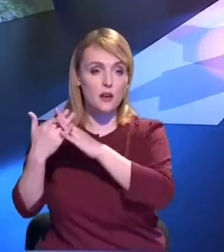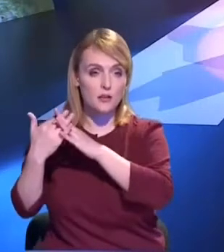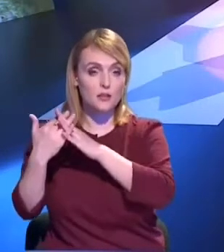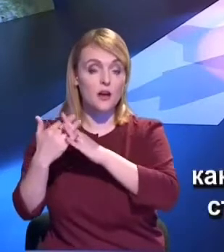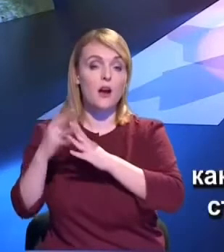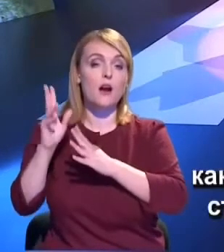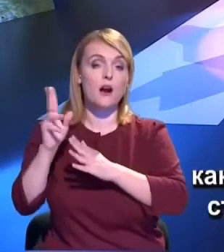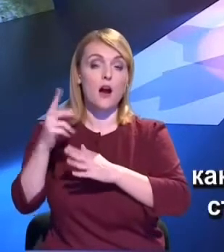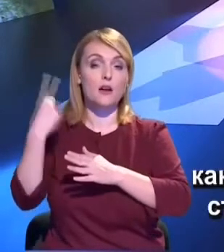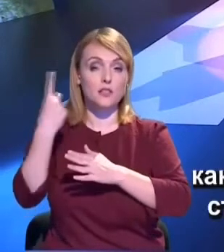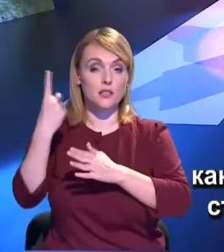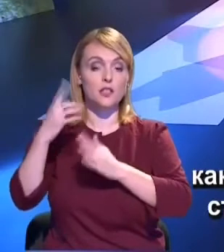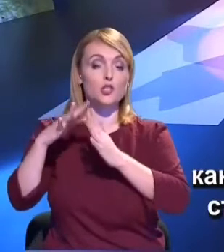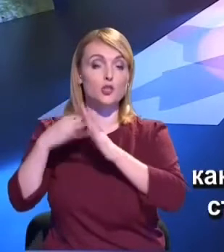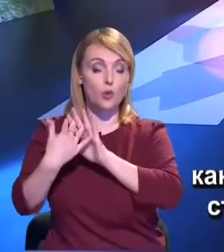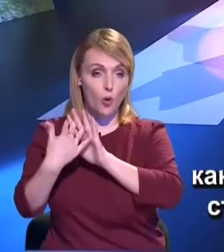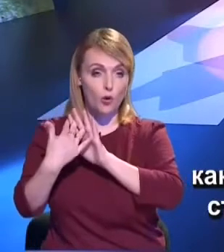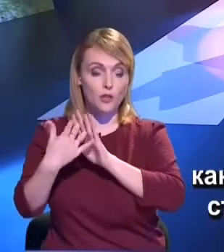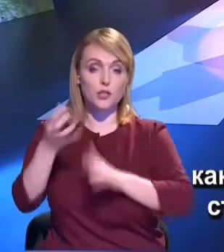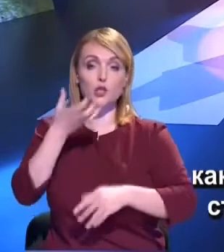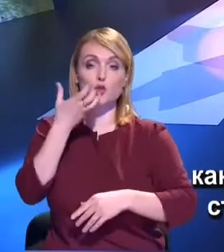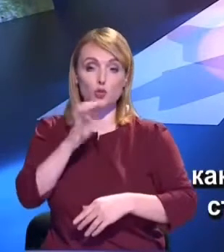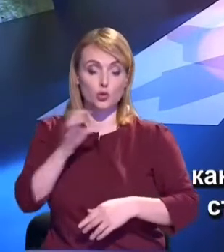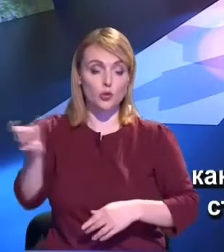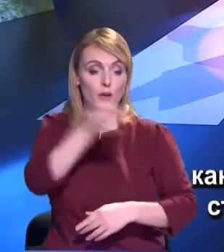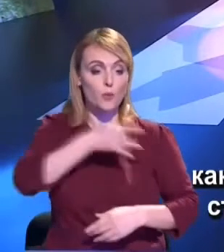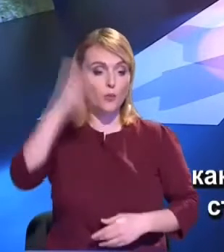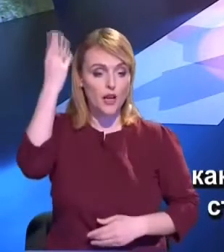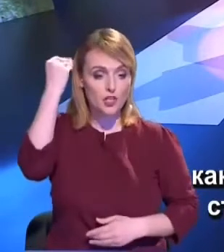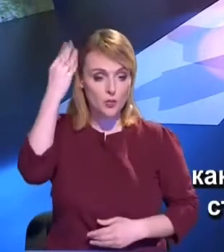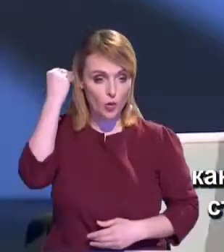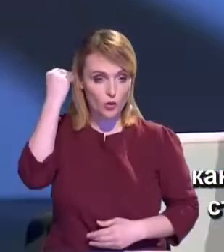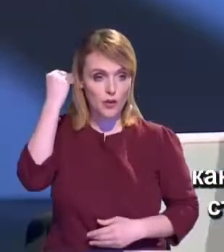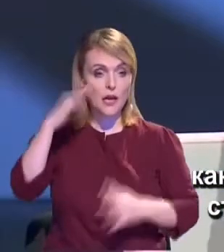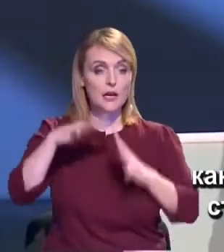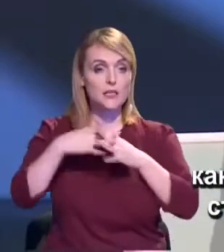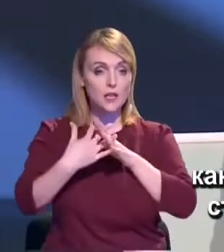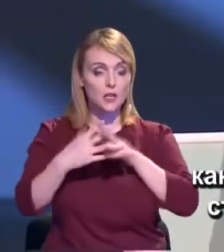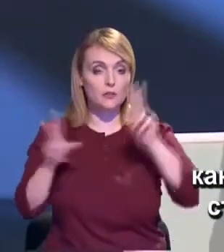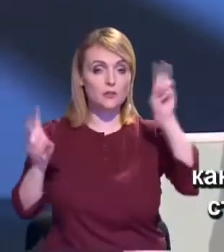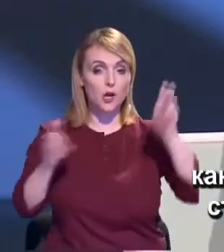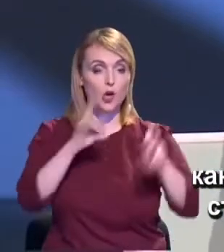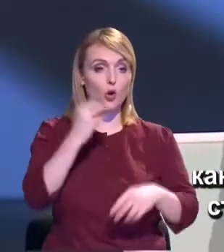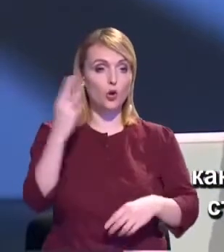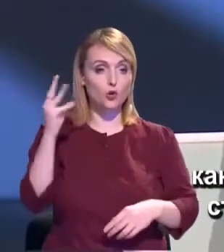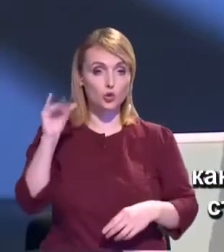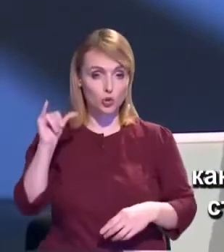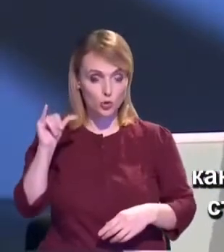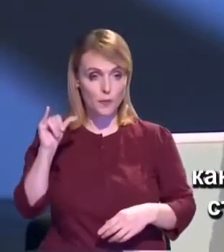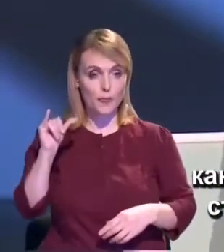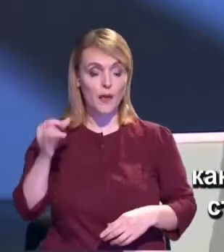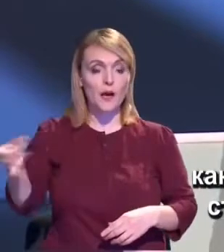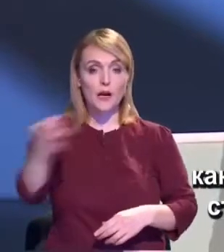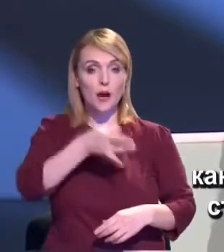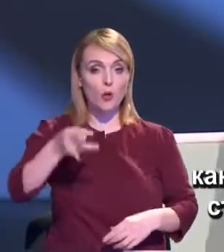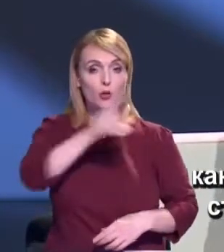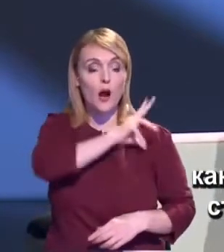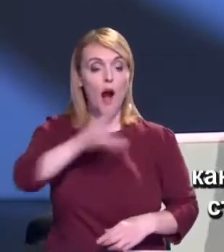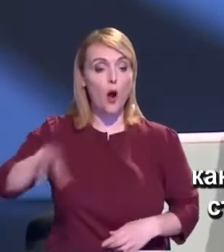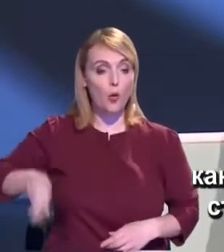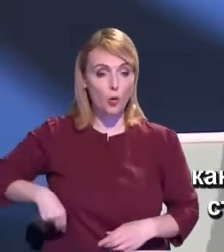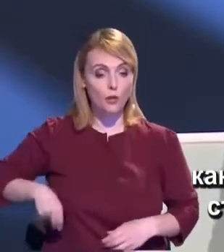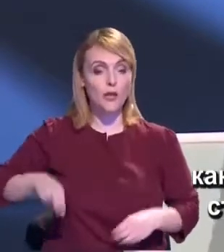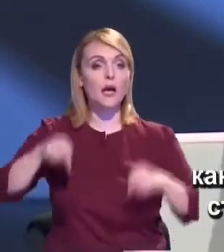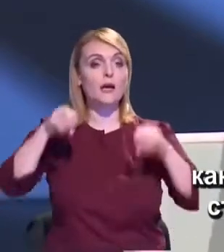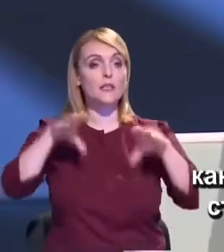a reușit o localitate din sudul Republicii, satul Roșu, raionul Cahul, să